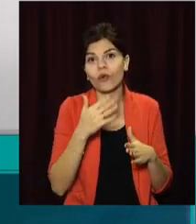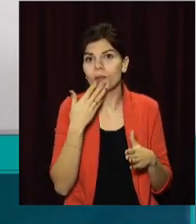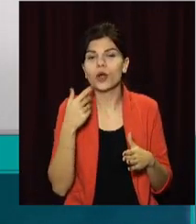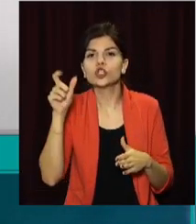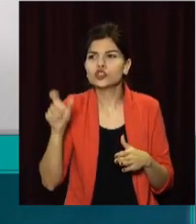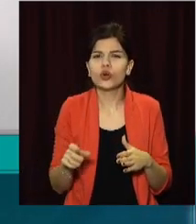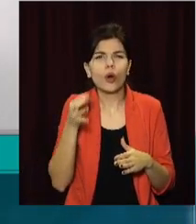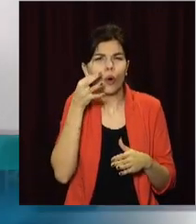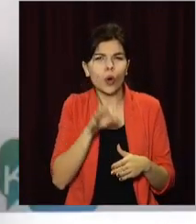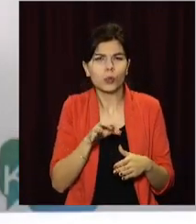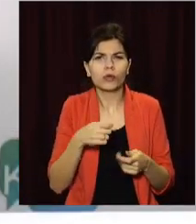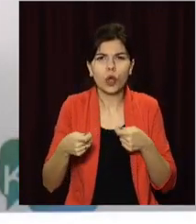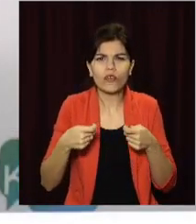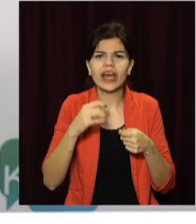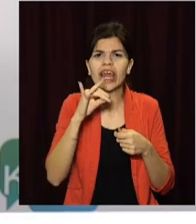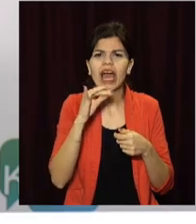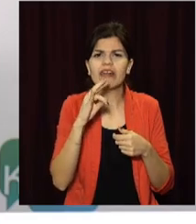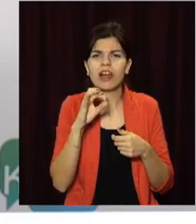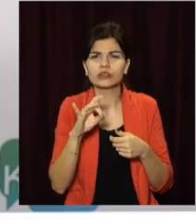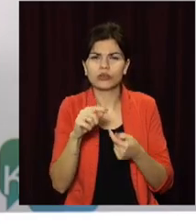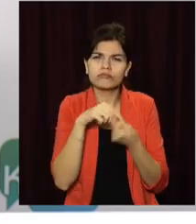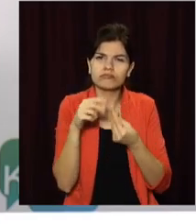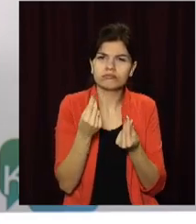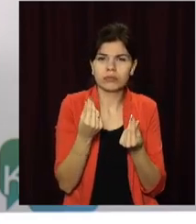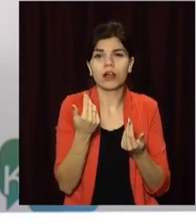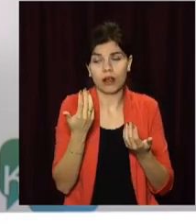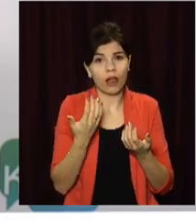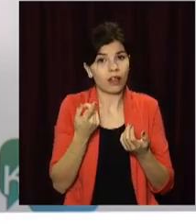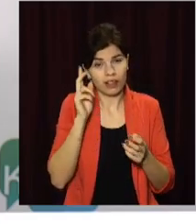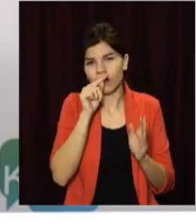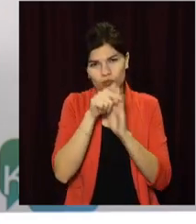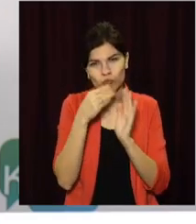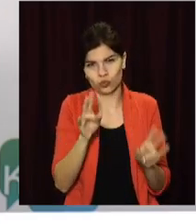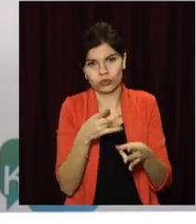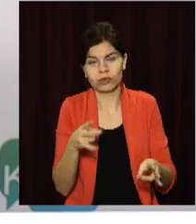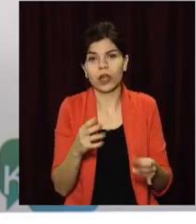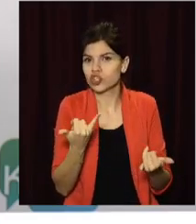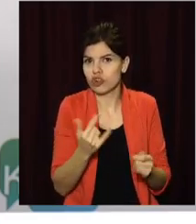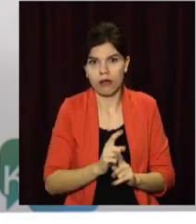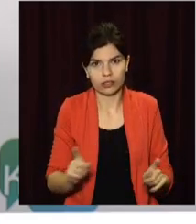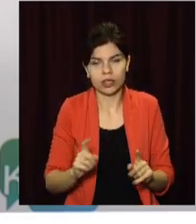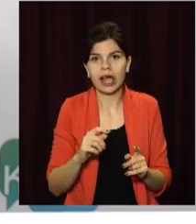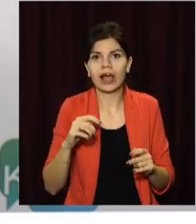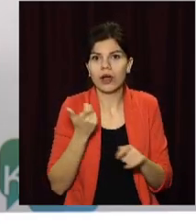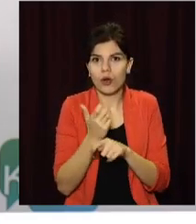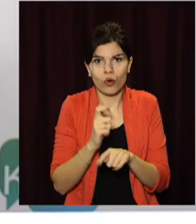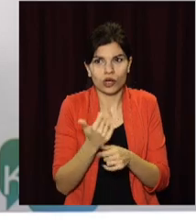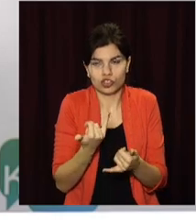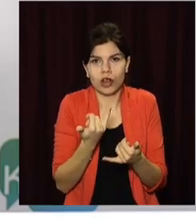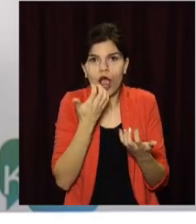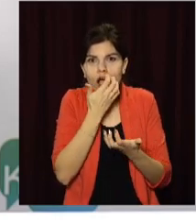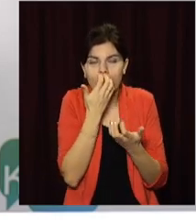рукой человека, який торгує, який інвестор, який не перший год. Лучше не лезть вообще. Сейчас особливо. Рынок дуже перегрет.